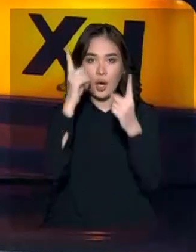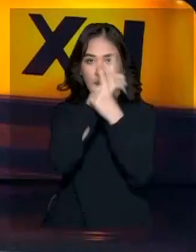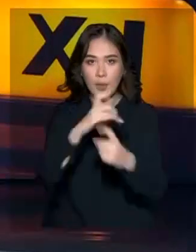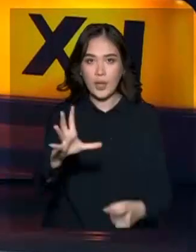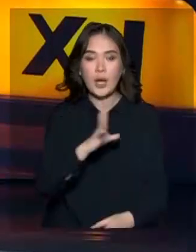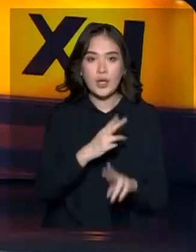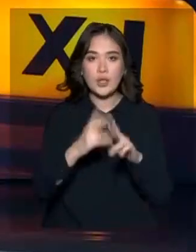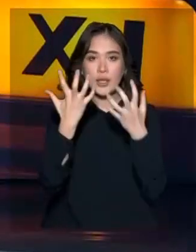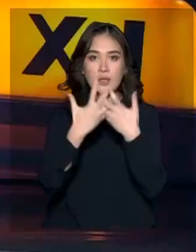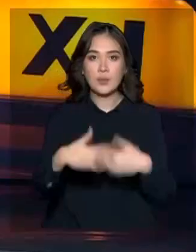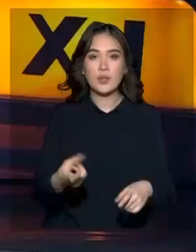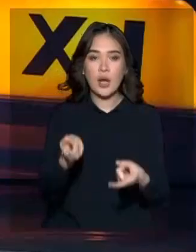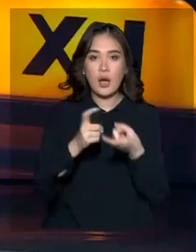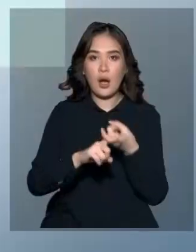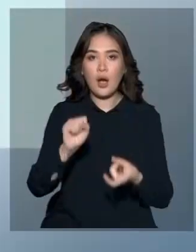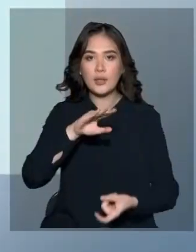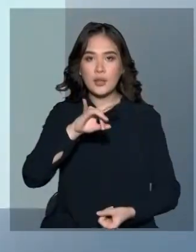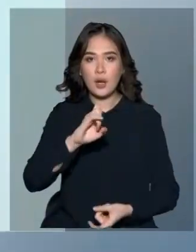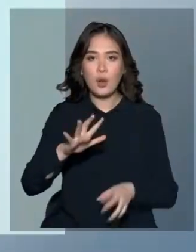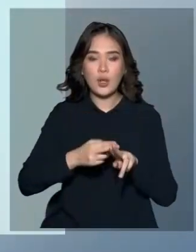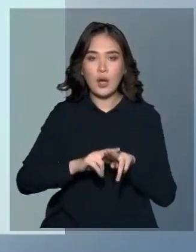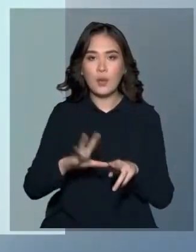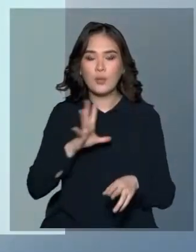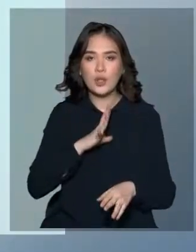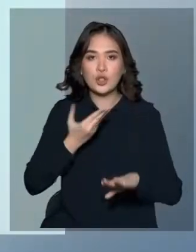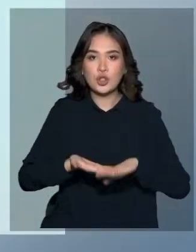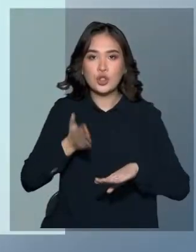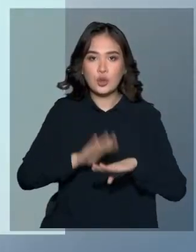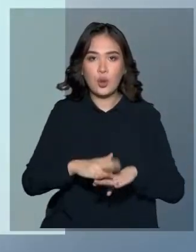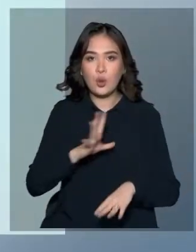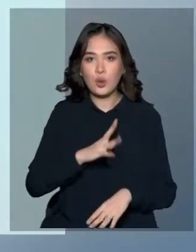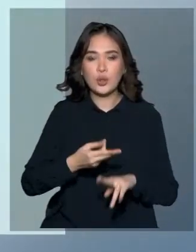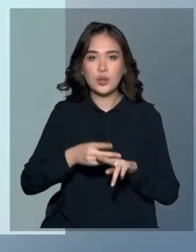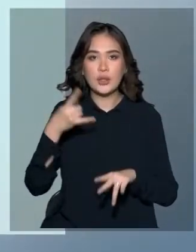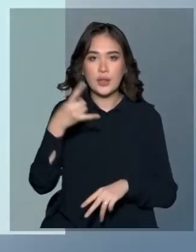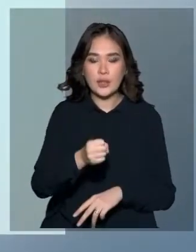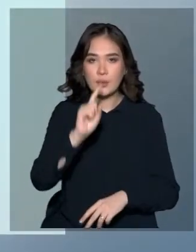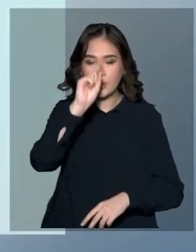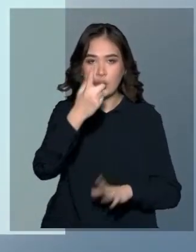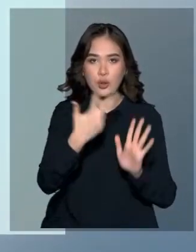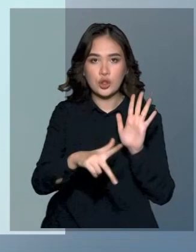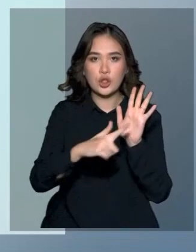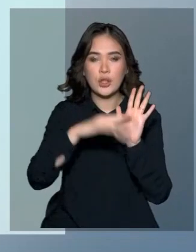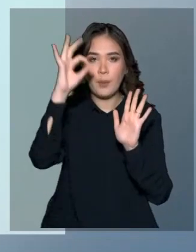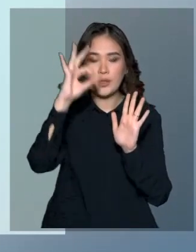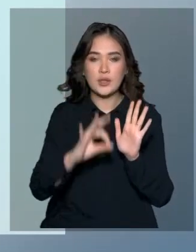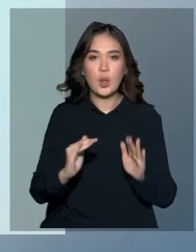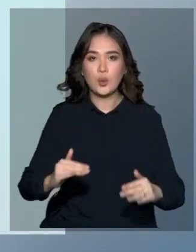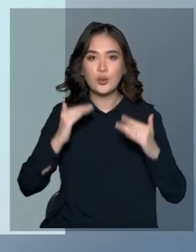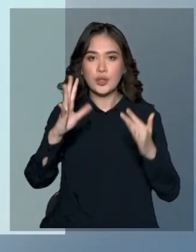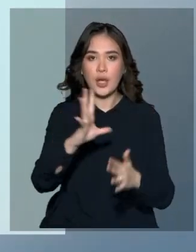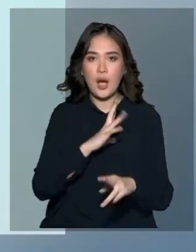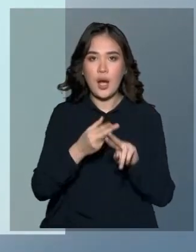Олардың есе бінші әсіресе атыралықтардың қалтасына өртеген. Мұнда такси ғыны бір жылда 37,5%-ке өскен.